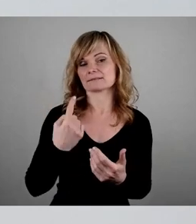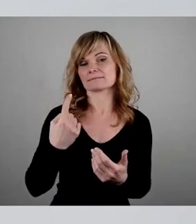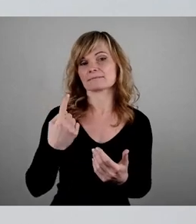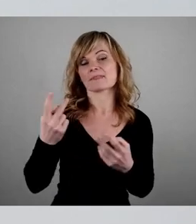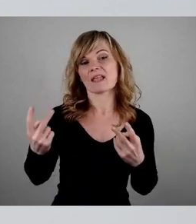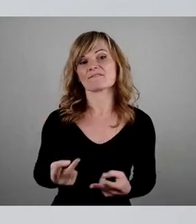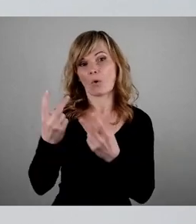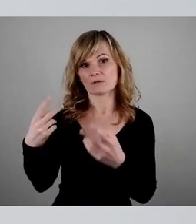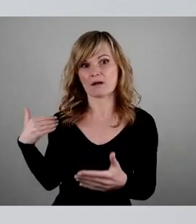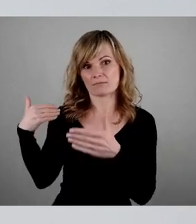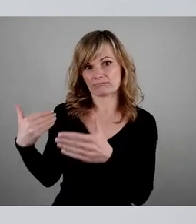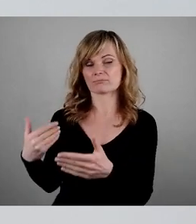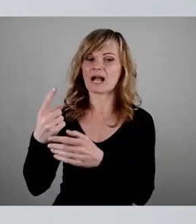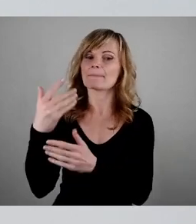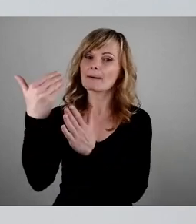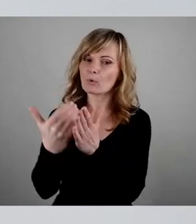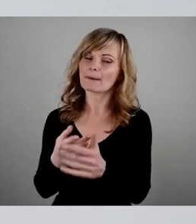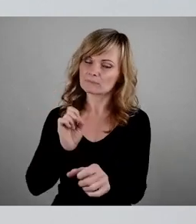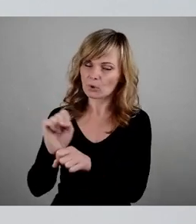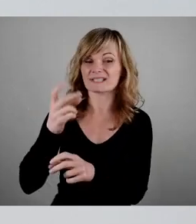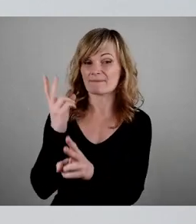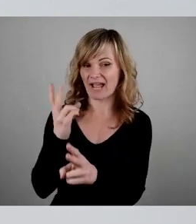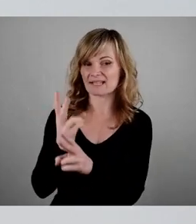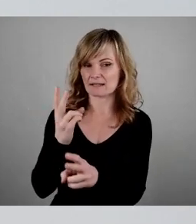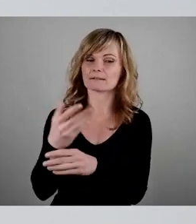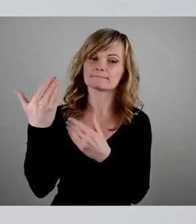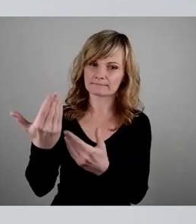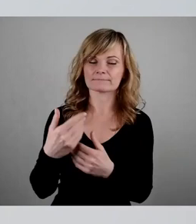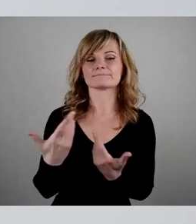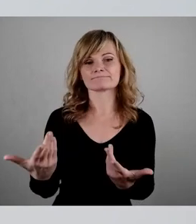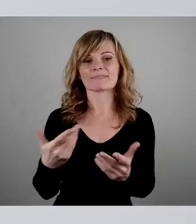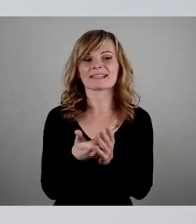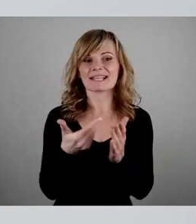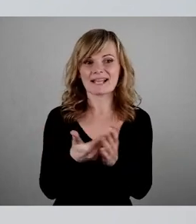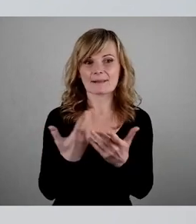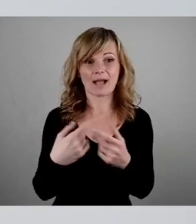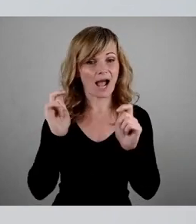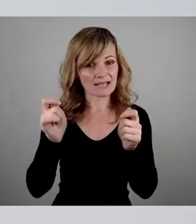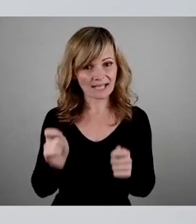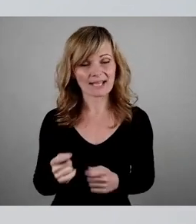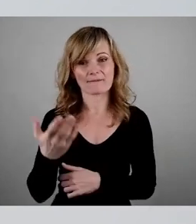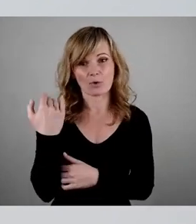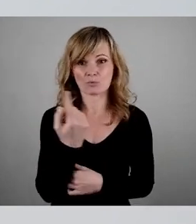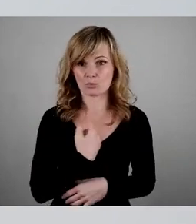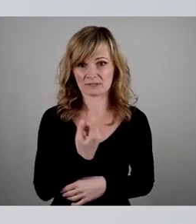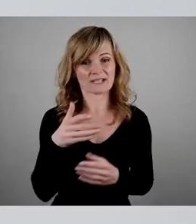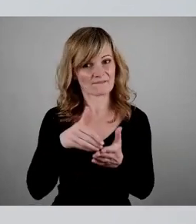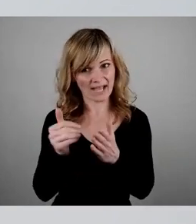aber das Programm besteht fort. Insofern sind die Anträge von uns weiter im Rennen.